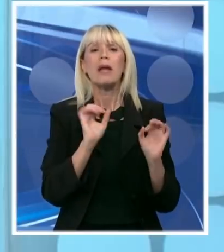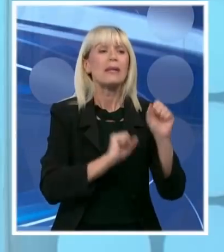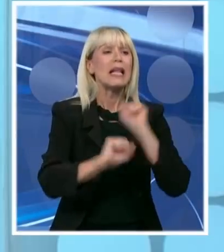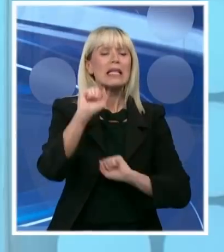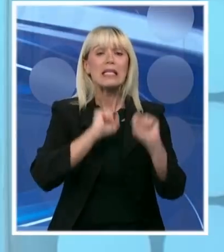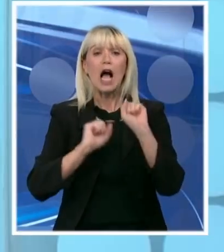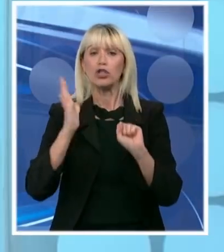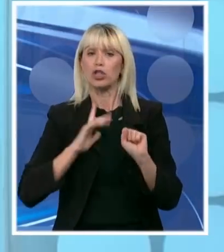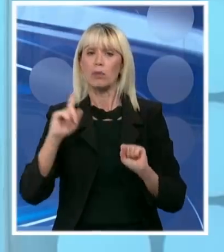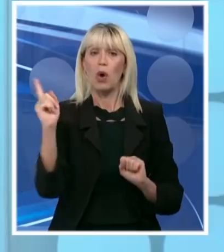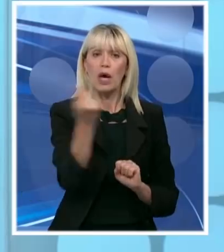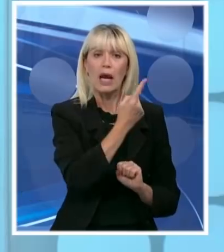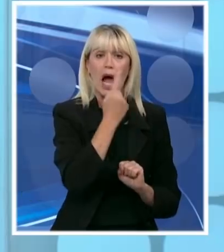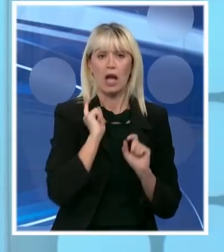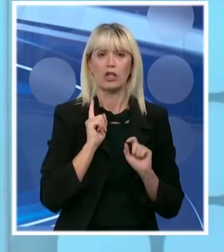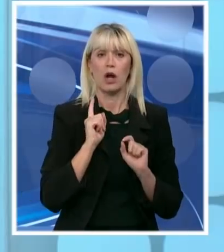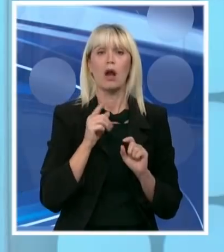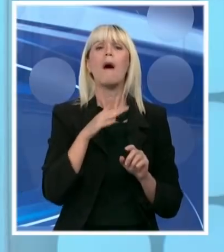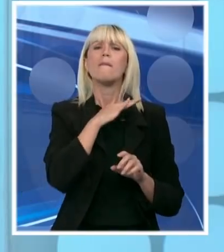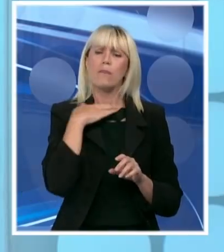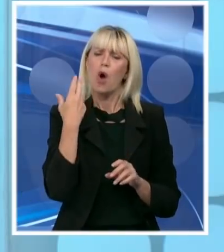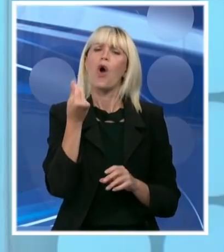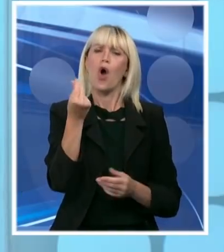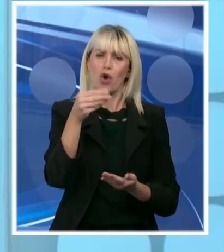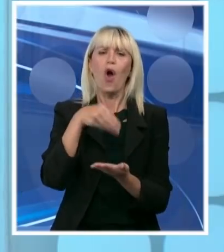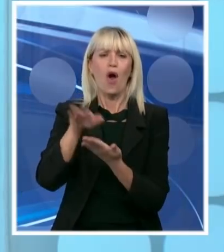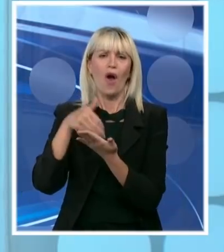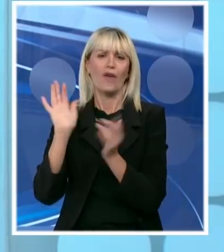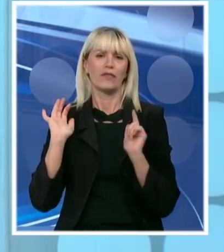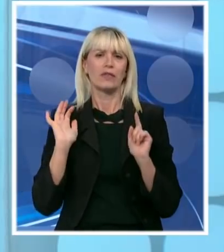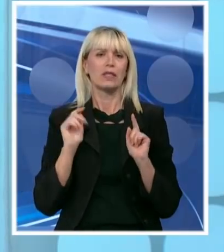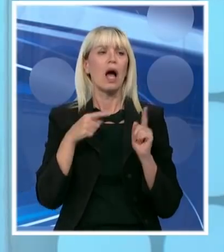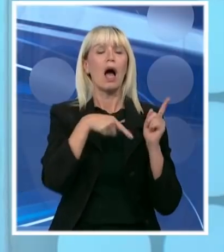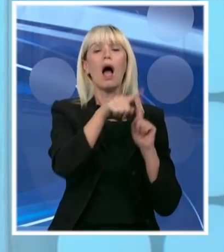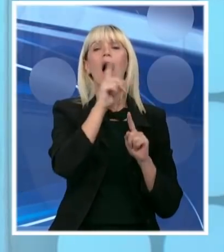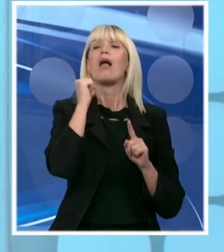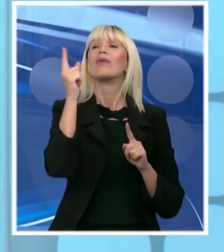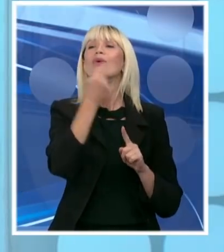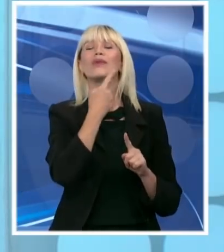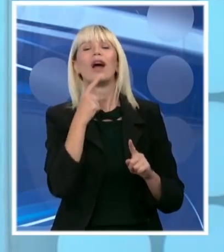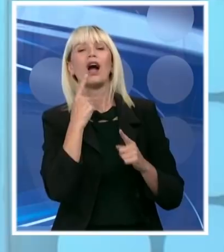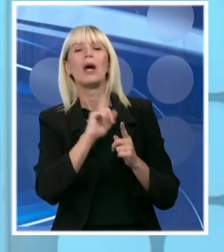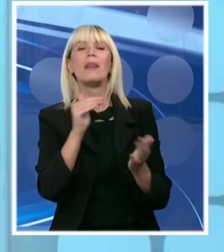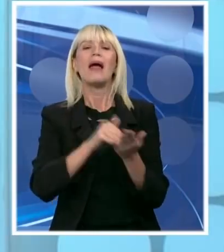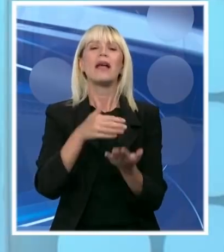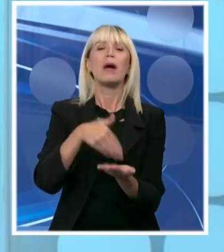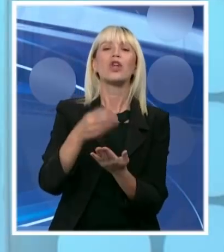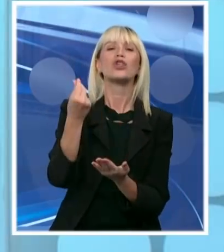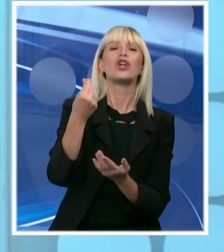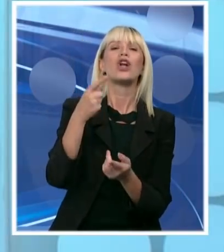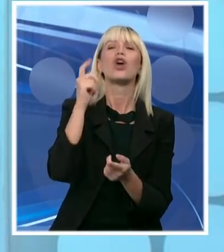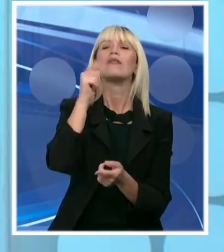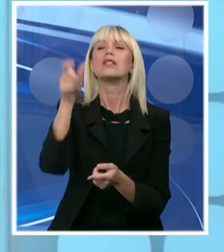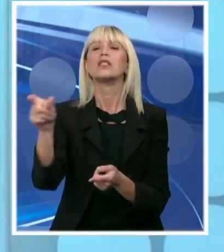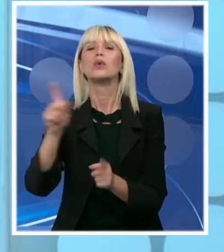naše ljude, ulažemo ogroma novac. Kad ljudi kažu nemojte da ulažete u novac nego u zdravstvo, pa mi smo u zdravstvo uložili u prethodnih 6 godina više